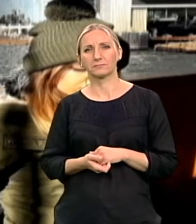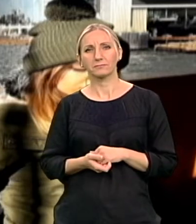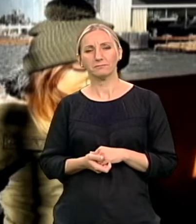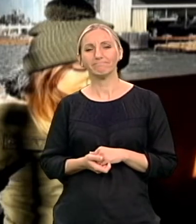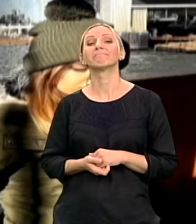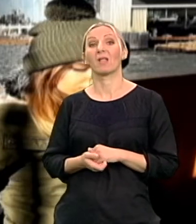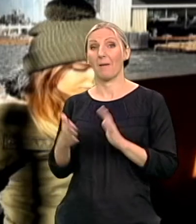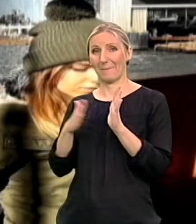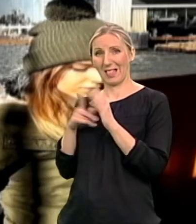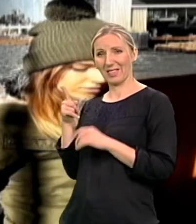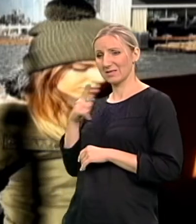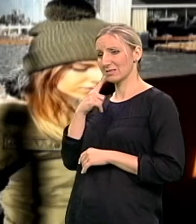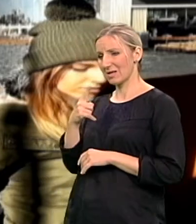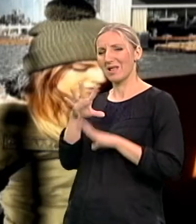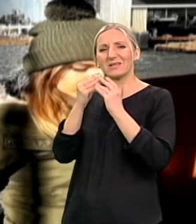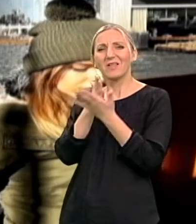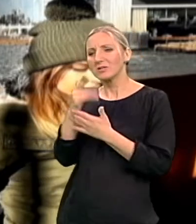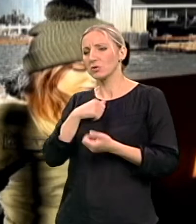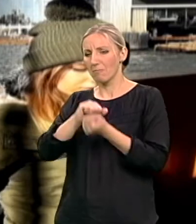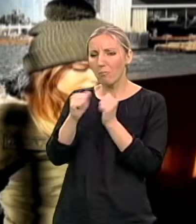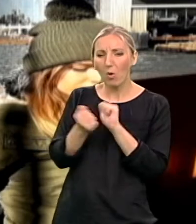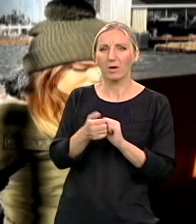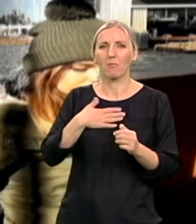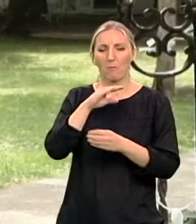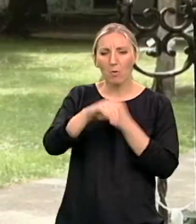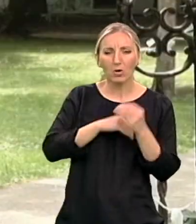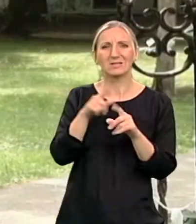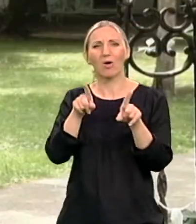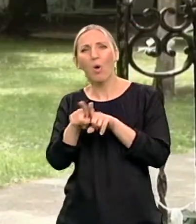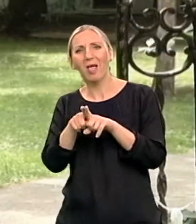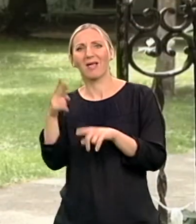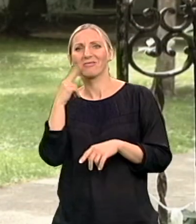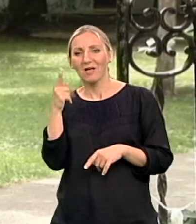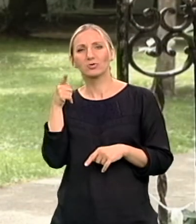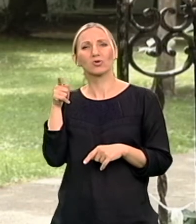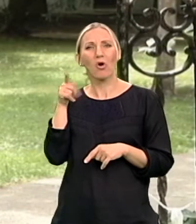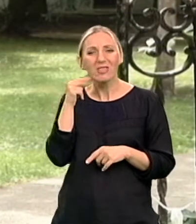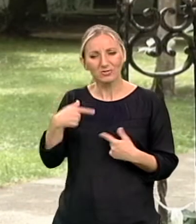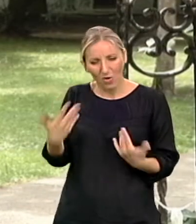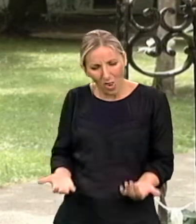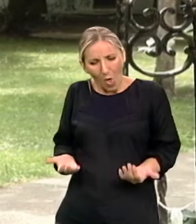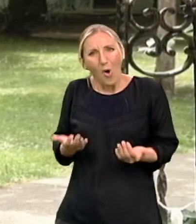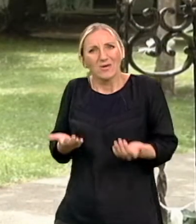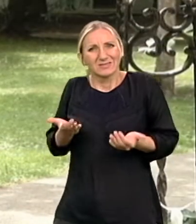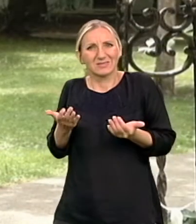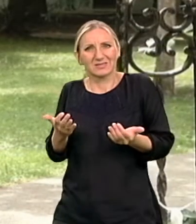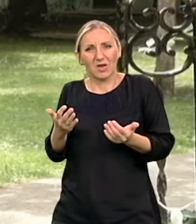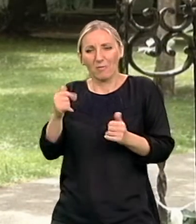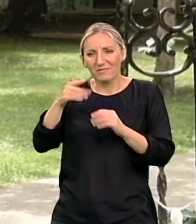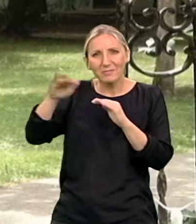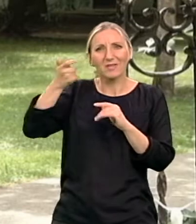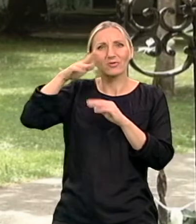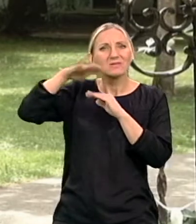načine sam se borila i ja, i moja porodica, i moj dečko, čak i kolege, nosili su me na spratove i na predavanja i na